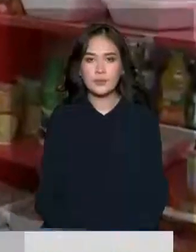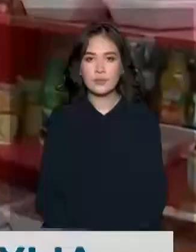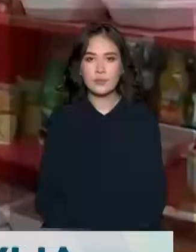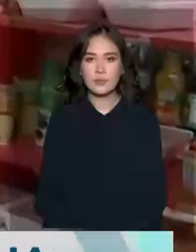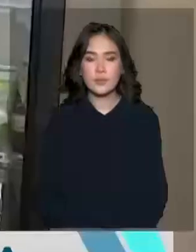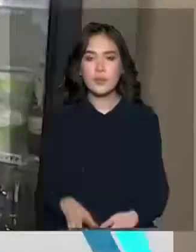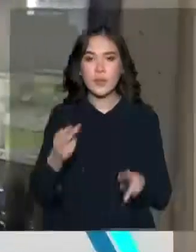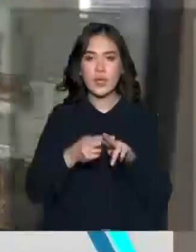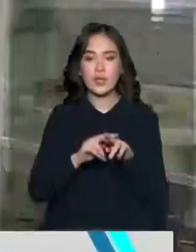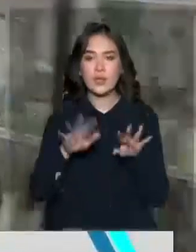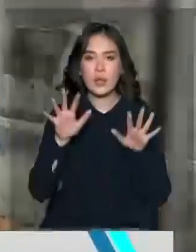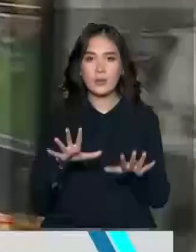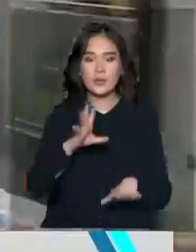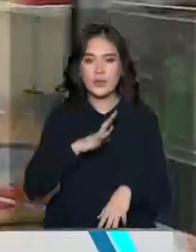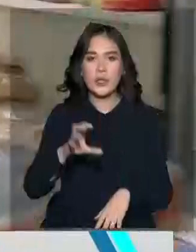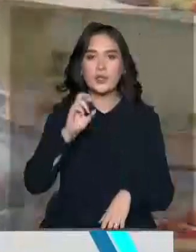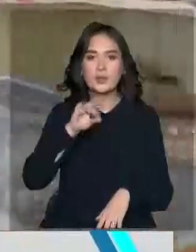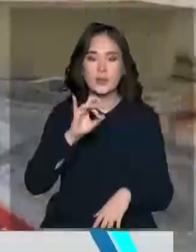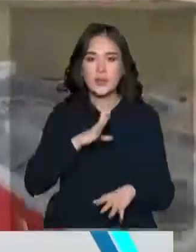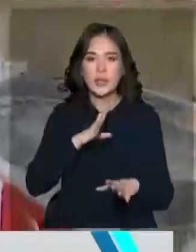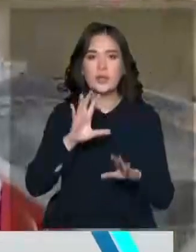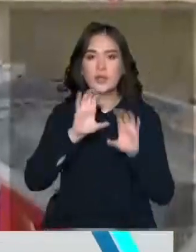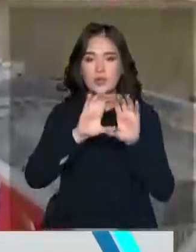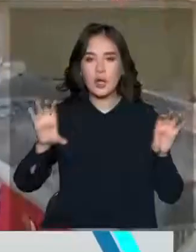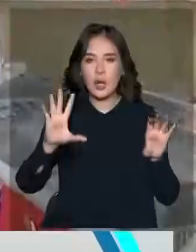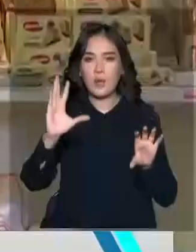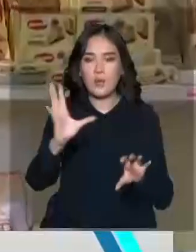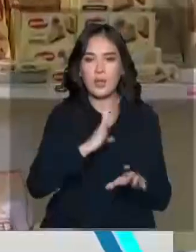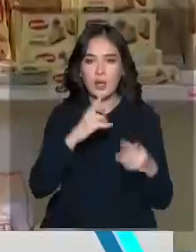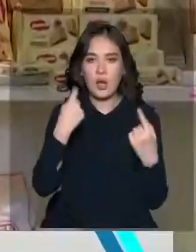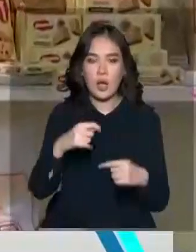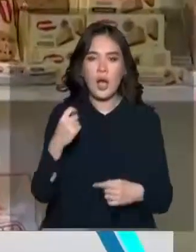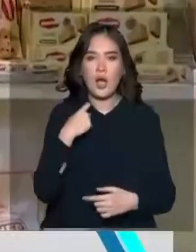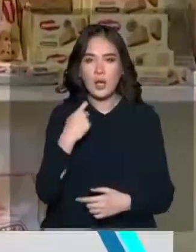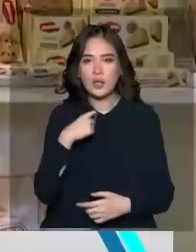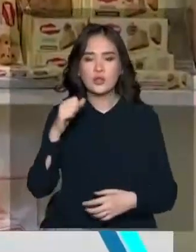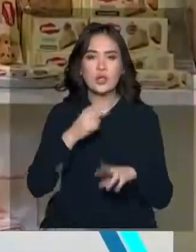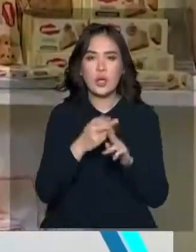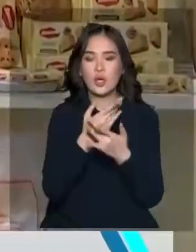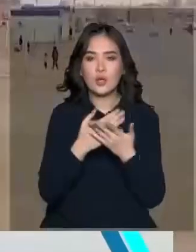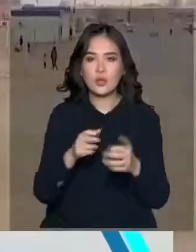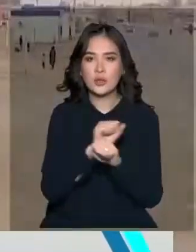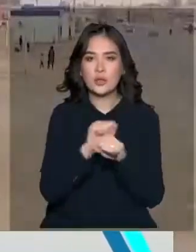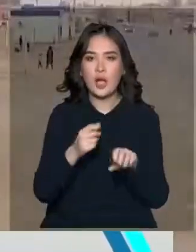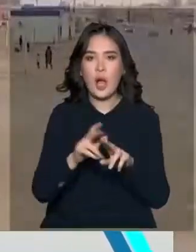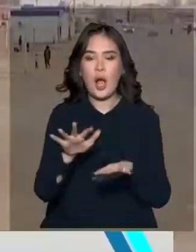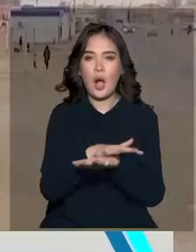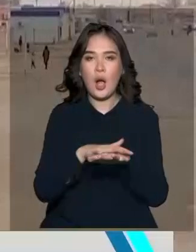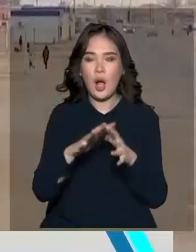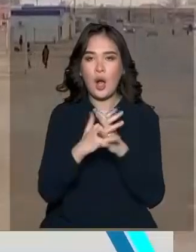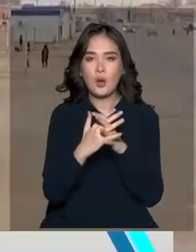Бұл сөрелерде бұрын спертекшіндіктер сақталған. Қазір бостыр. Арақ шарап сатылмайтын дүкендердің көбеуі ауыл қалқын қуанты бұтыр.